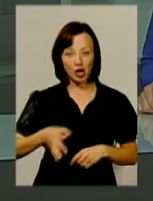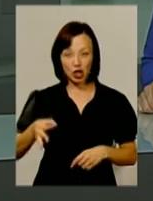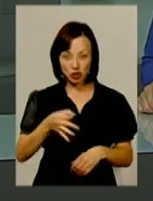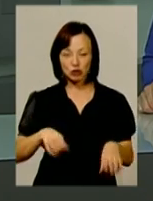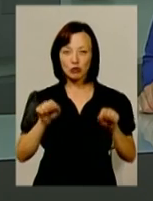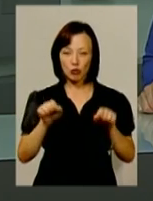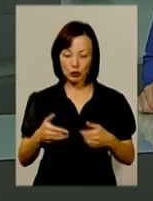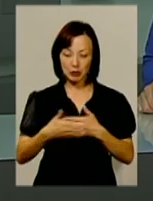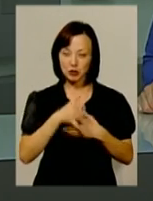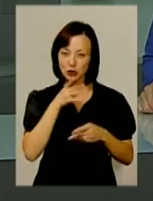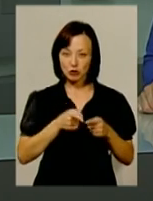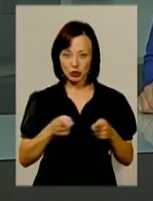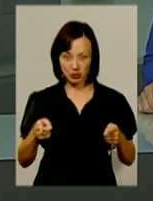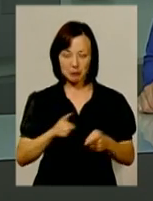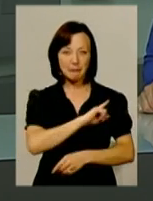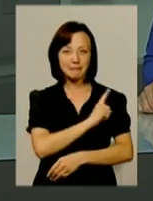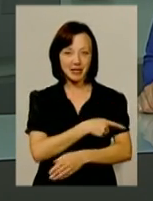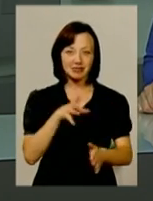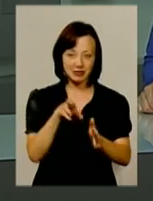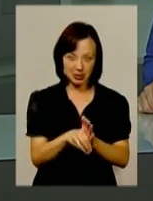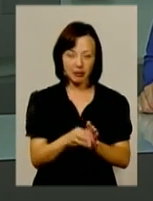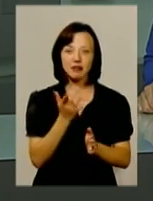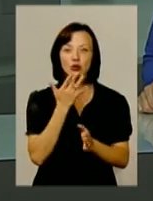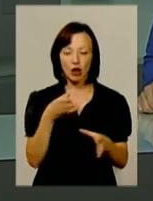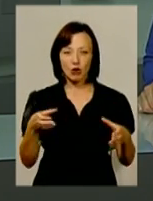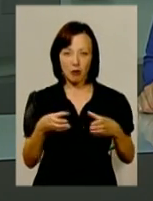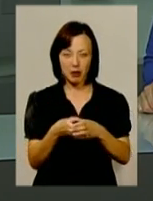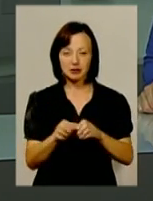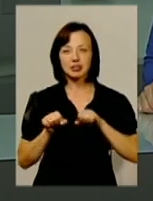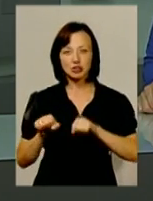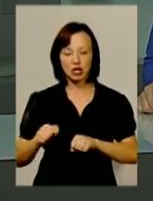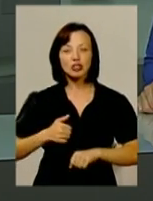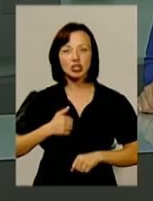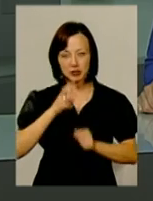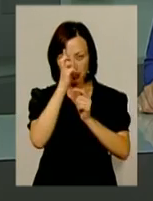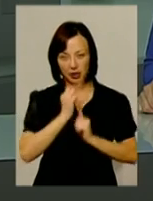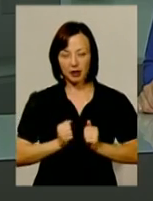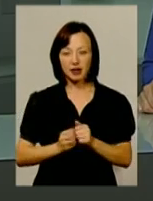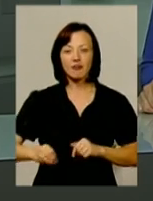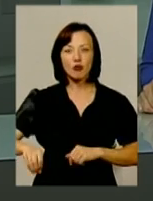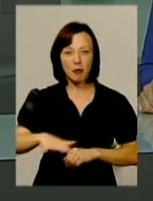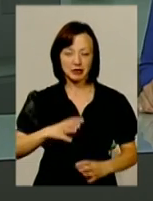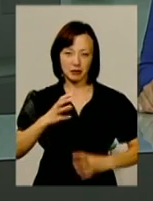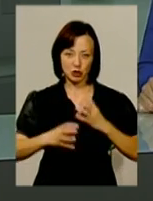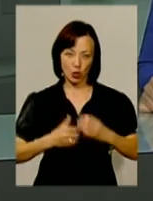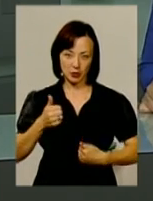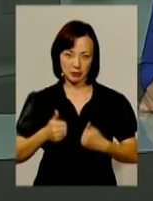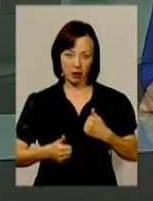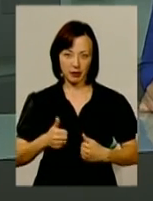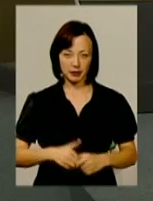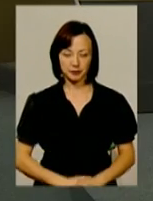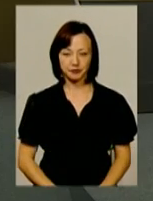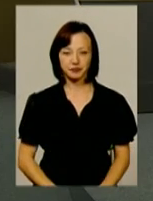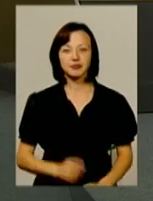які можуть найближчим часом підсилити національну збірну та захищати честь країни на європейських та міжнародних змаганнях.